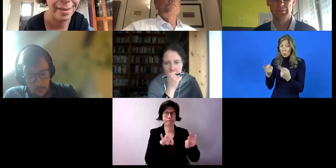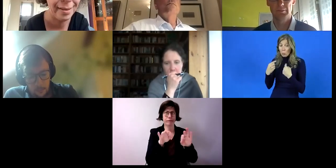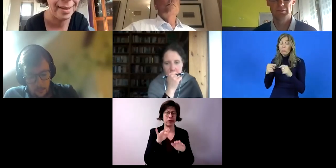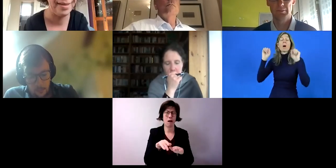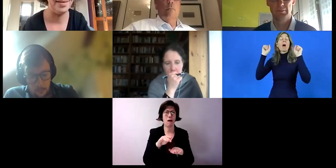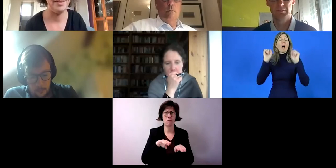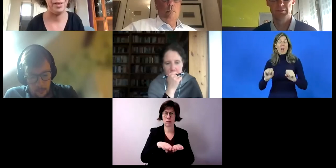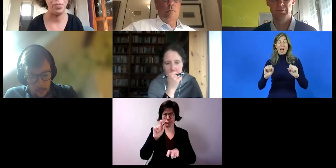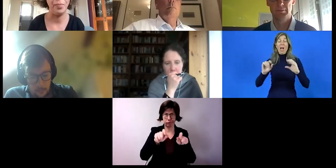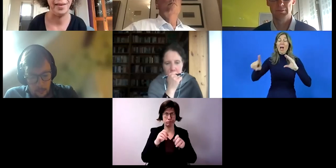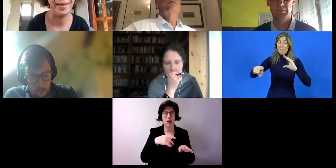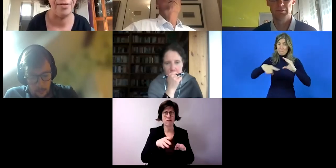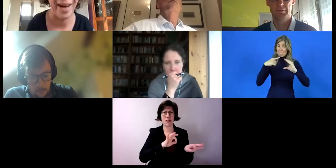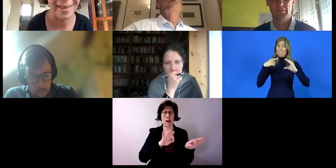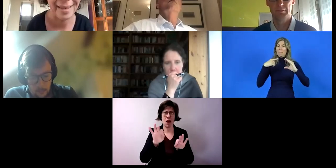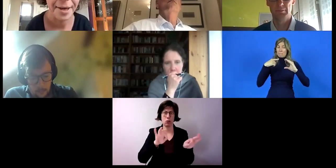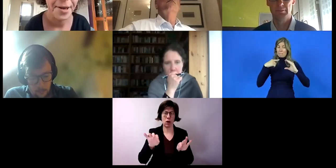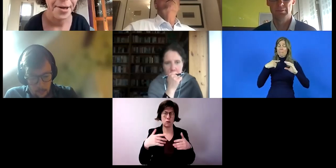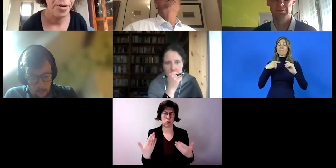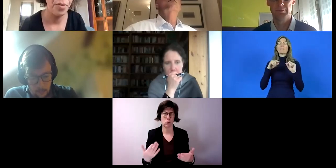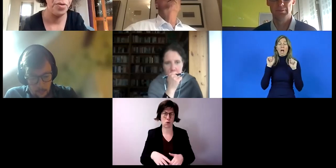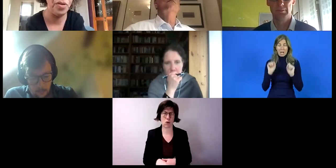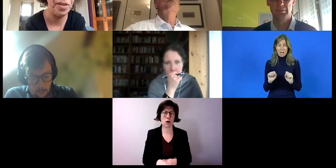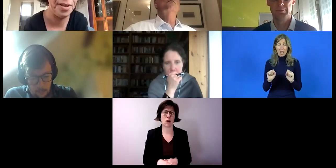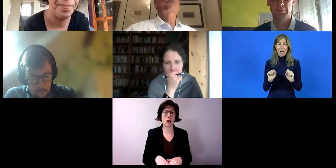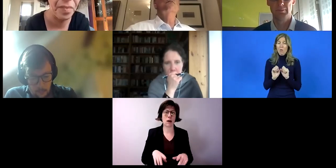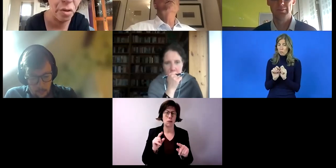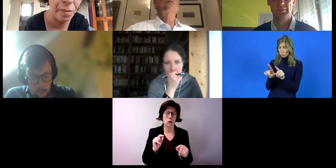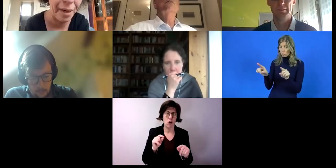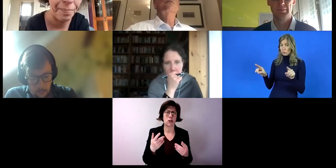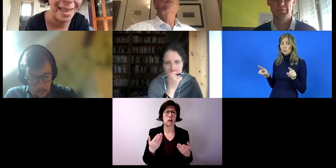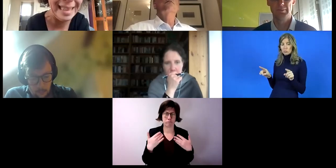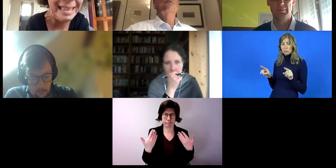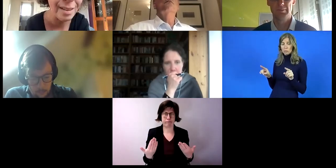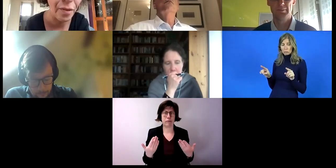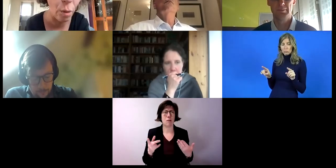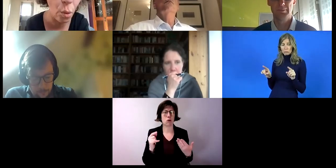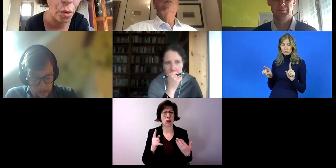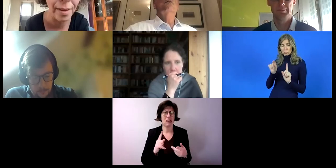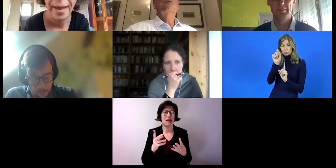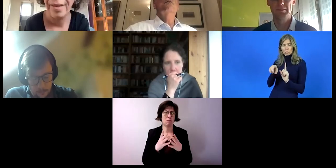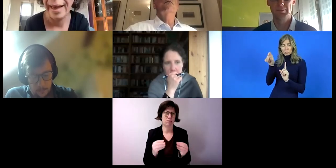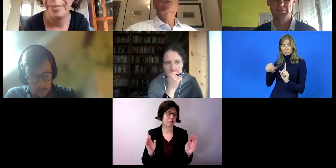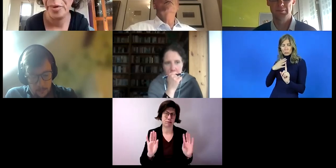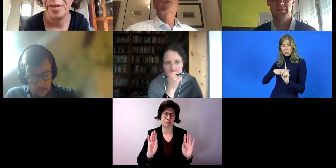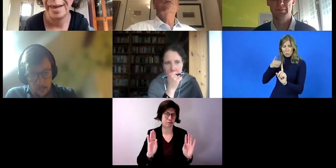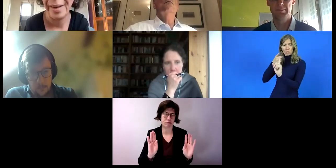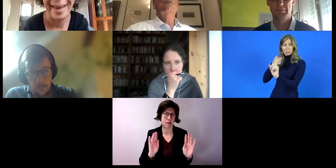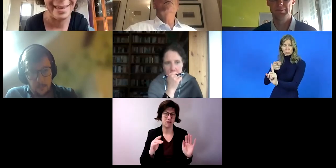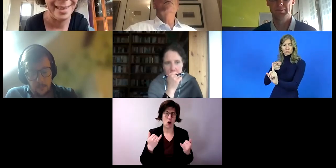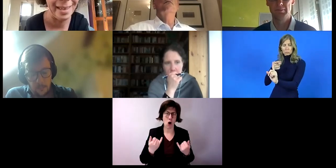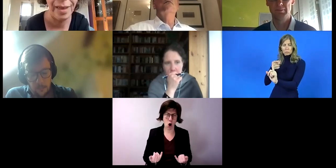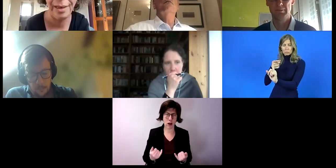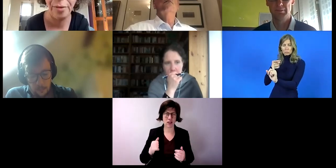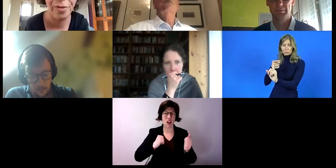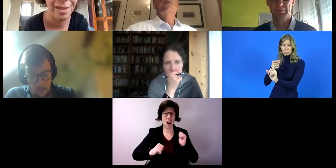Penalistinnen hier, an die Ansprechpartnerinnen weiter. Und somit geht nichts verloren. Wir haben heute aber